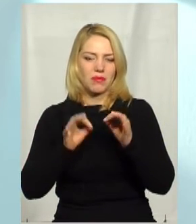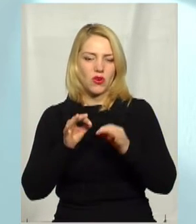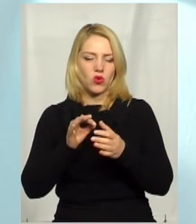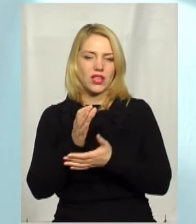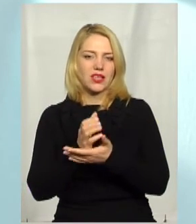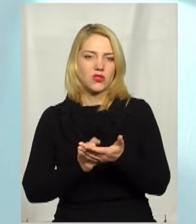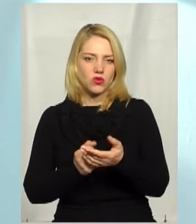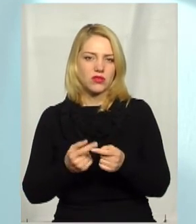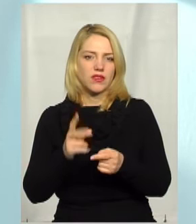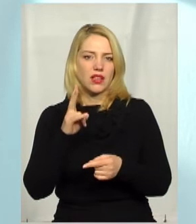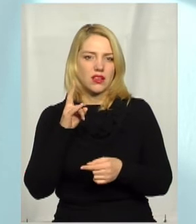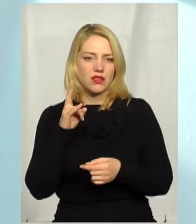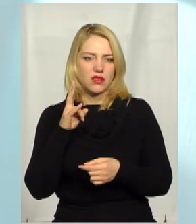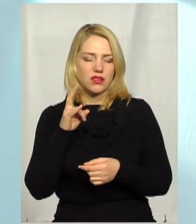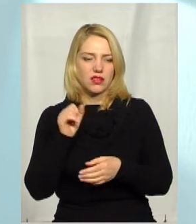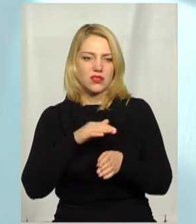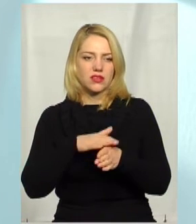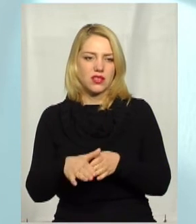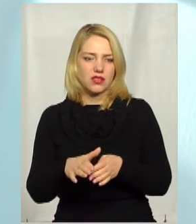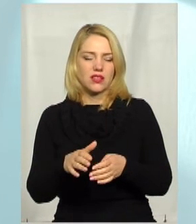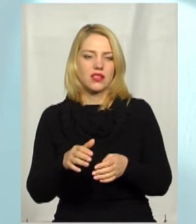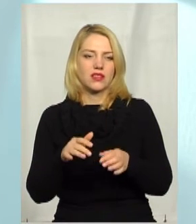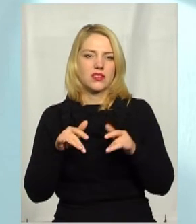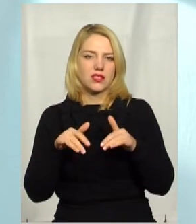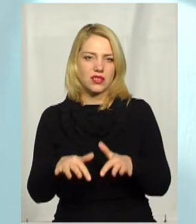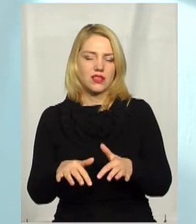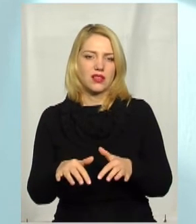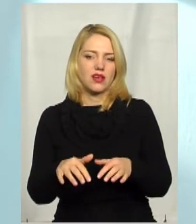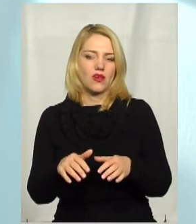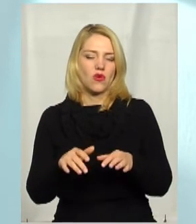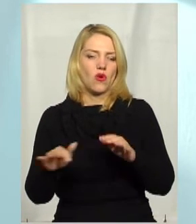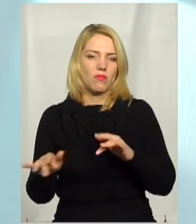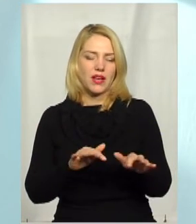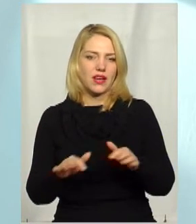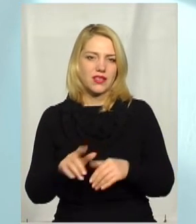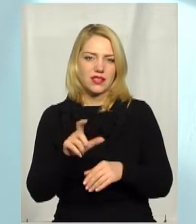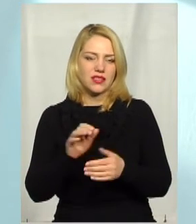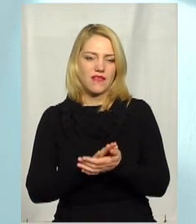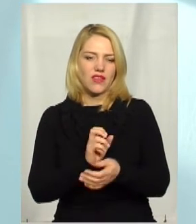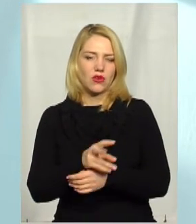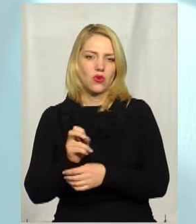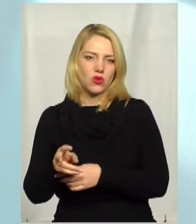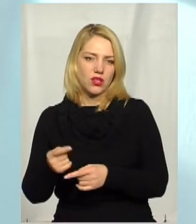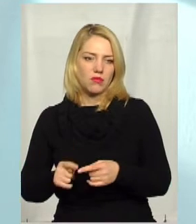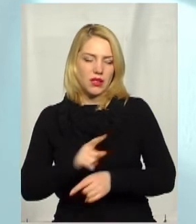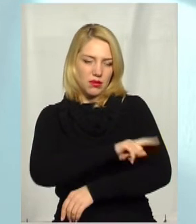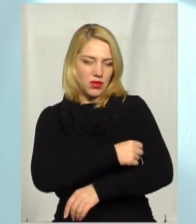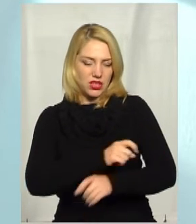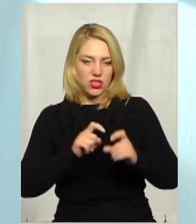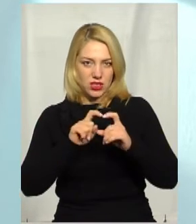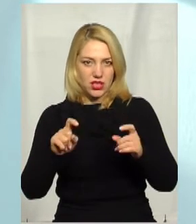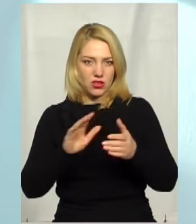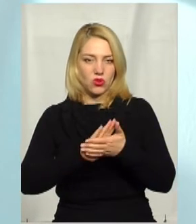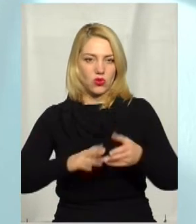здійснення таких операцій з відходами. І медичні заклади заключають договір